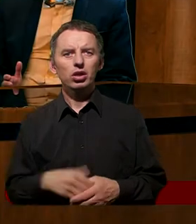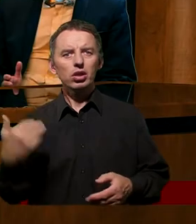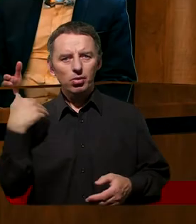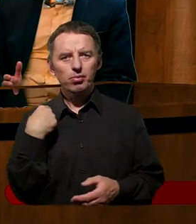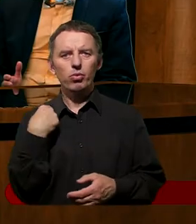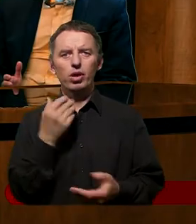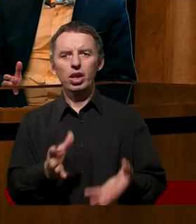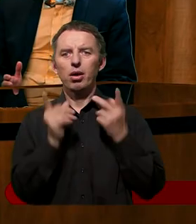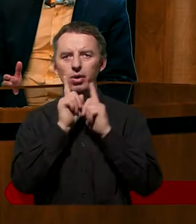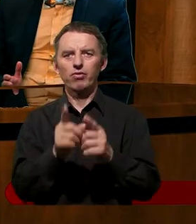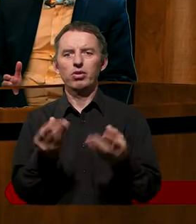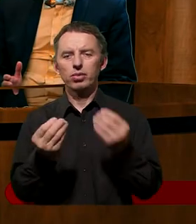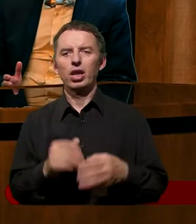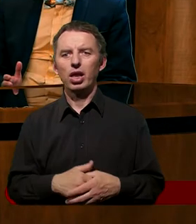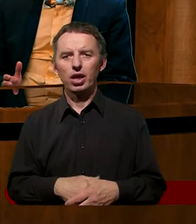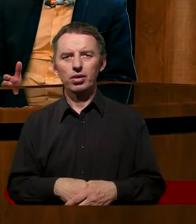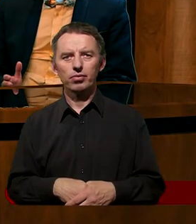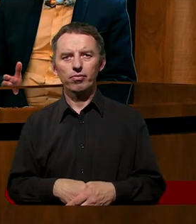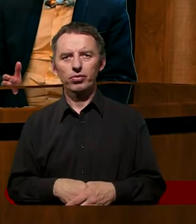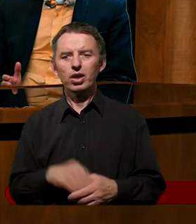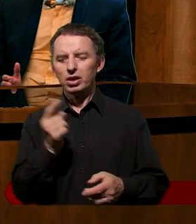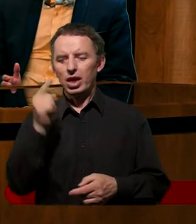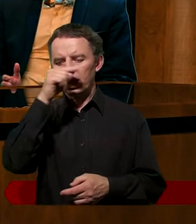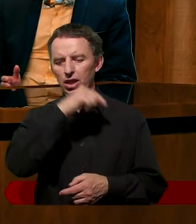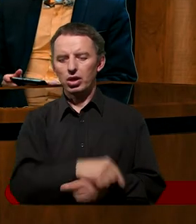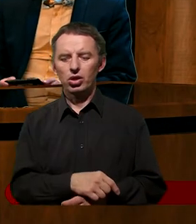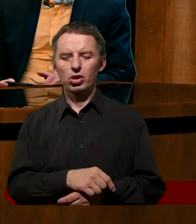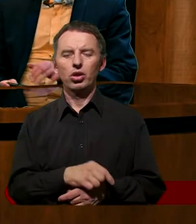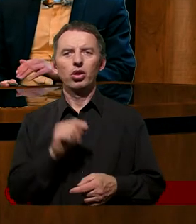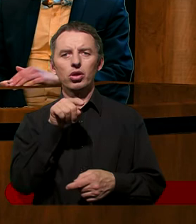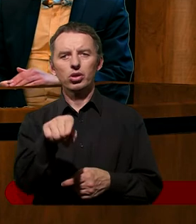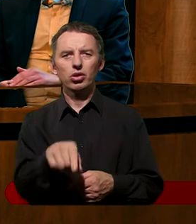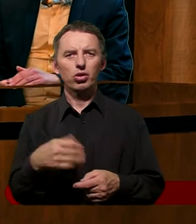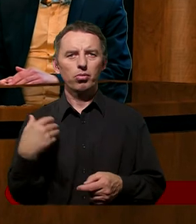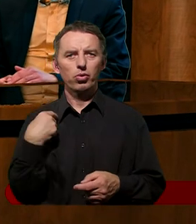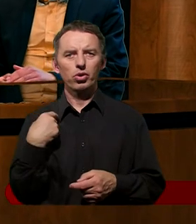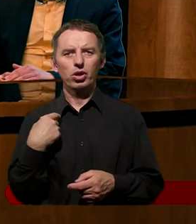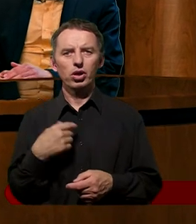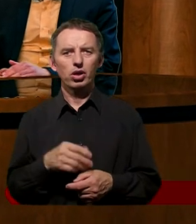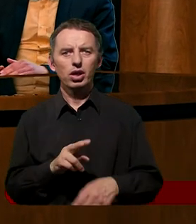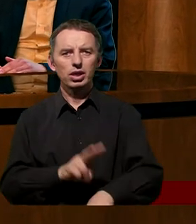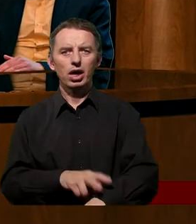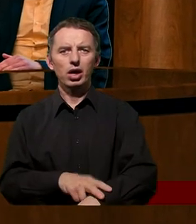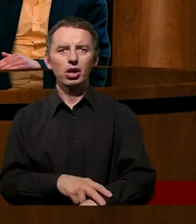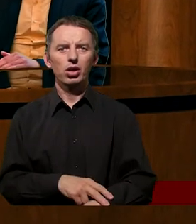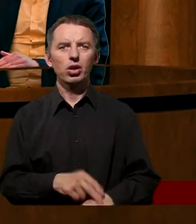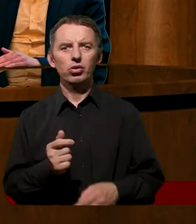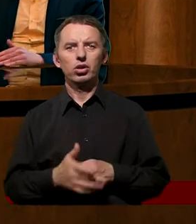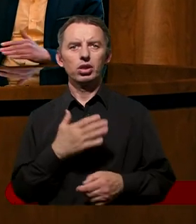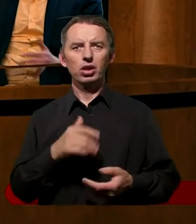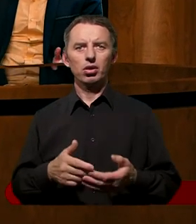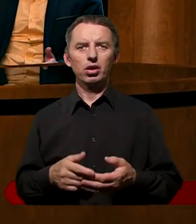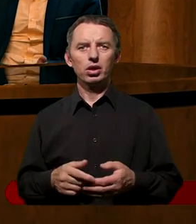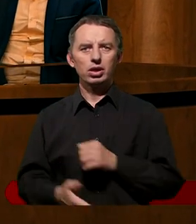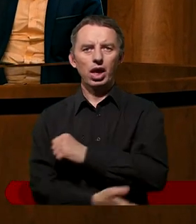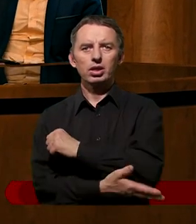naprawdę spowodowało uśmiech na cały dzień. Ale niestety zobaczyłem zegarek i znowu wróciłem do tych zasad, prawda? I